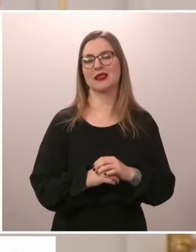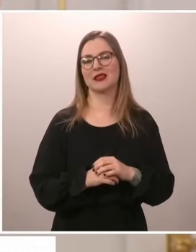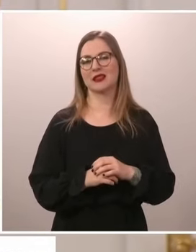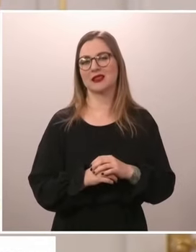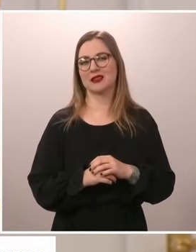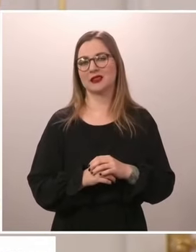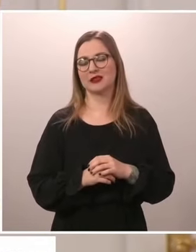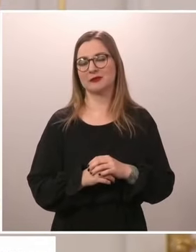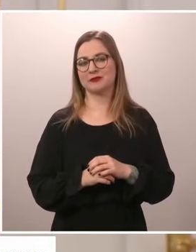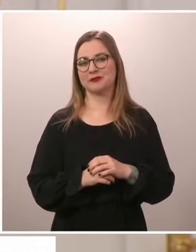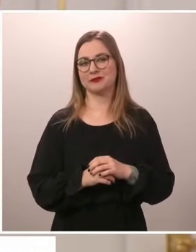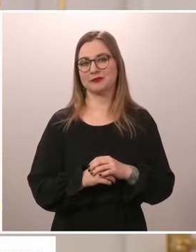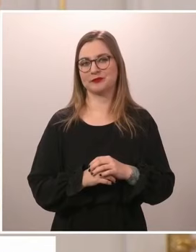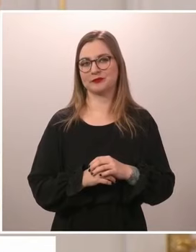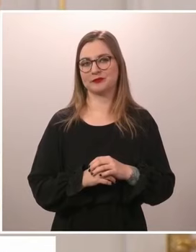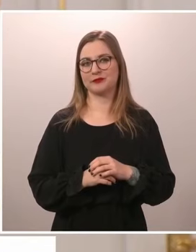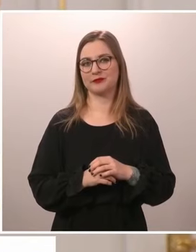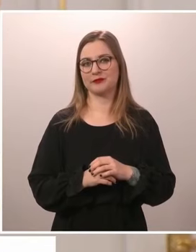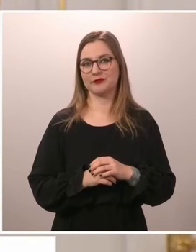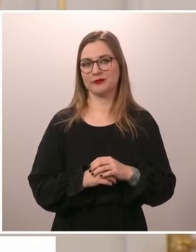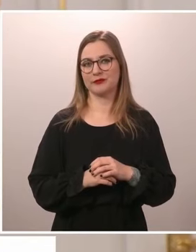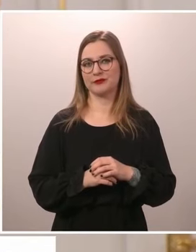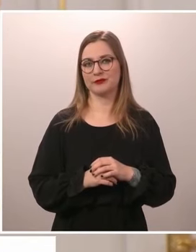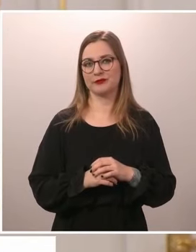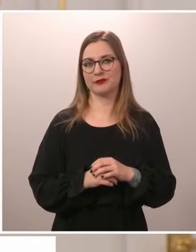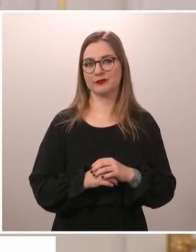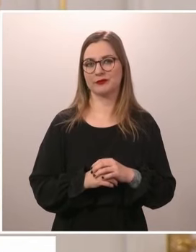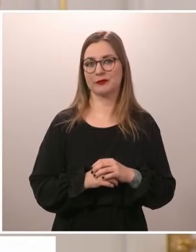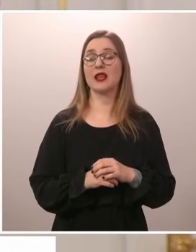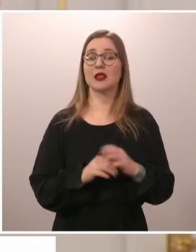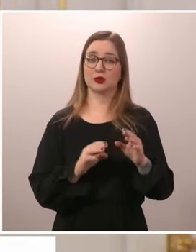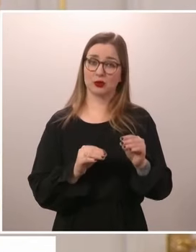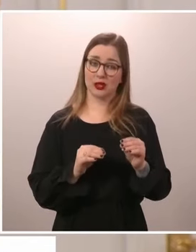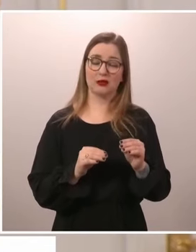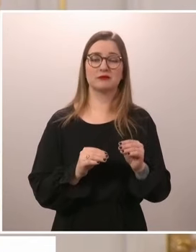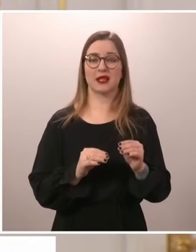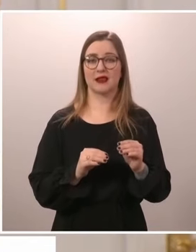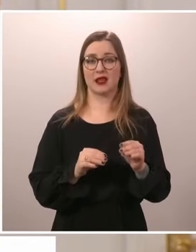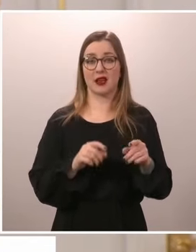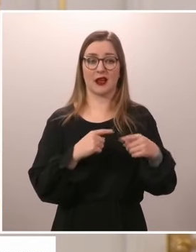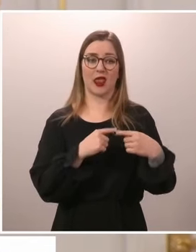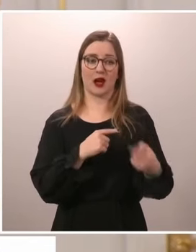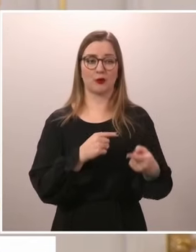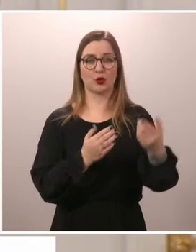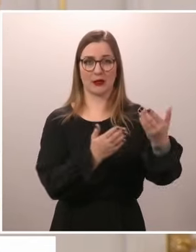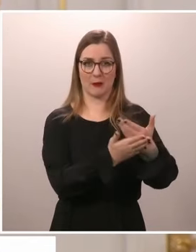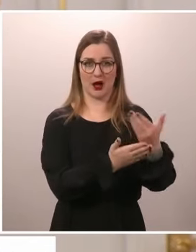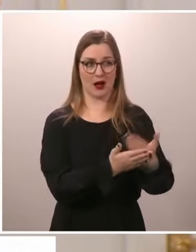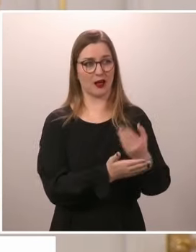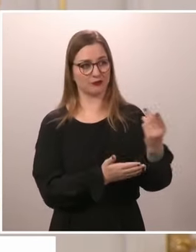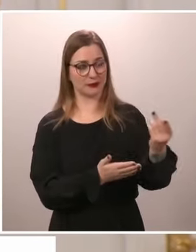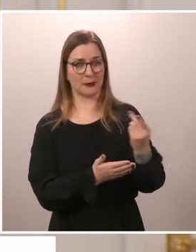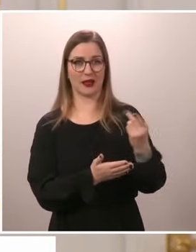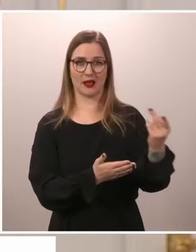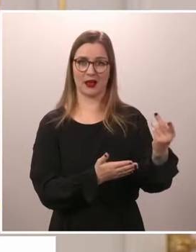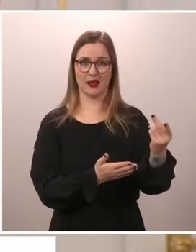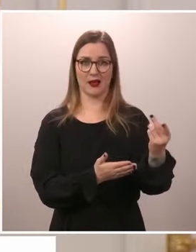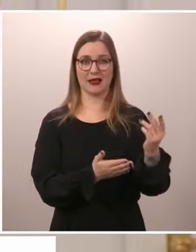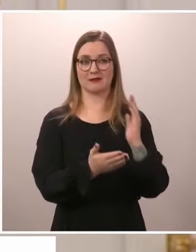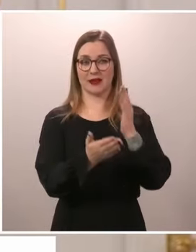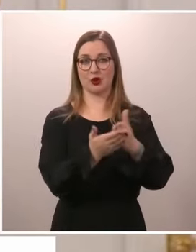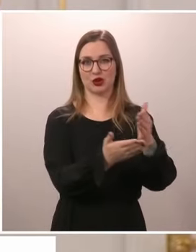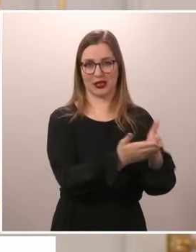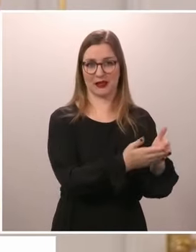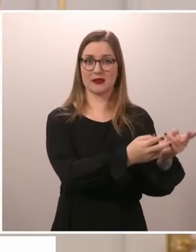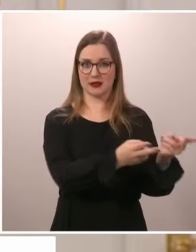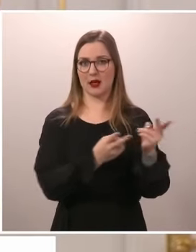att grannens intresse gynnas. Och nu talar jag om vår västländska granne, inte vår östergranne. Nu är det på det